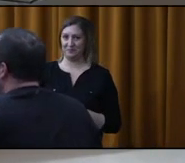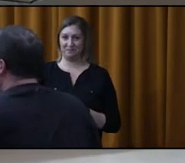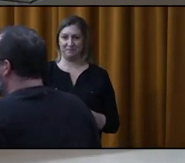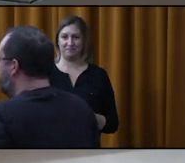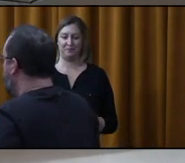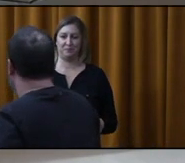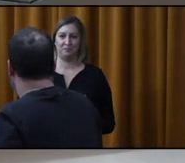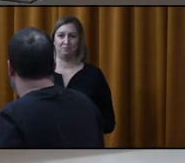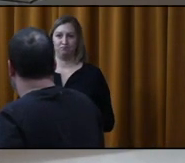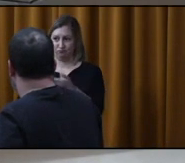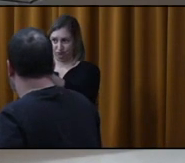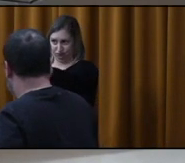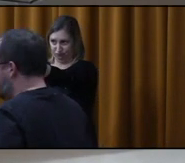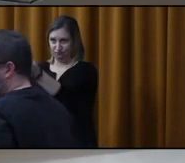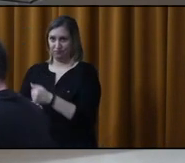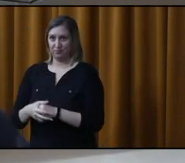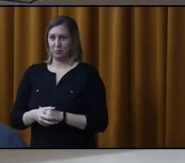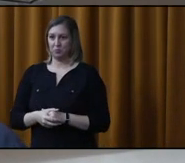Excellent, excellent. Allez-y.